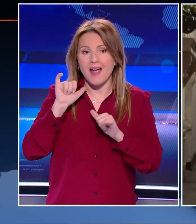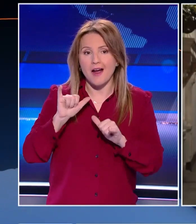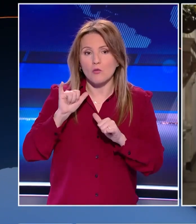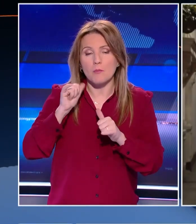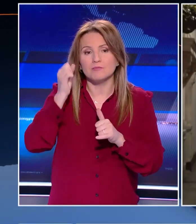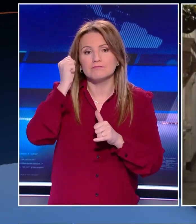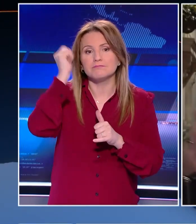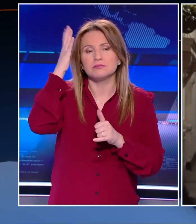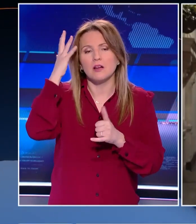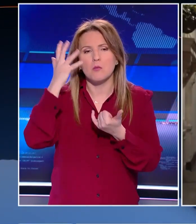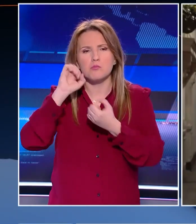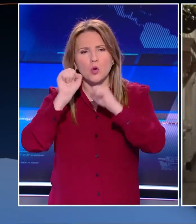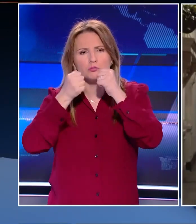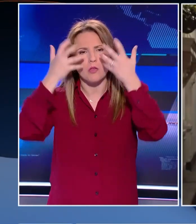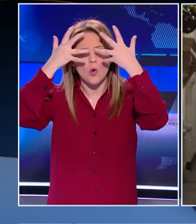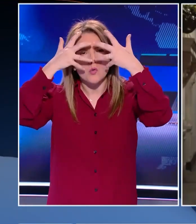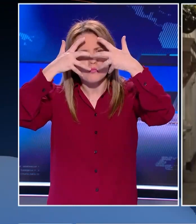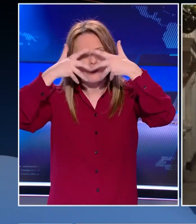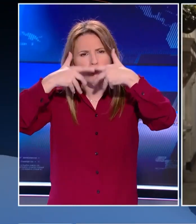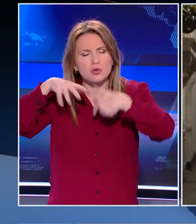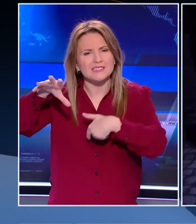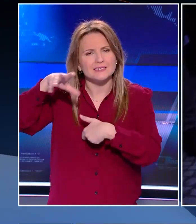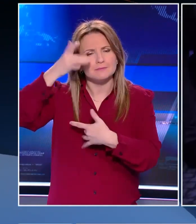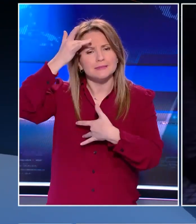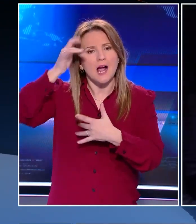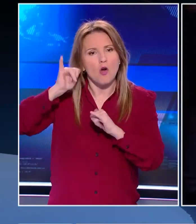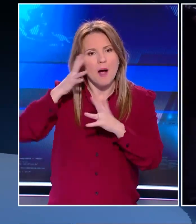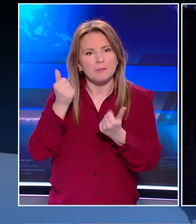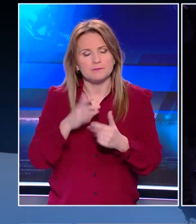Είχε ακόμαστε να προσθέσω, δεν μπορώ να πιστεύω ότι θα έκανε.